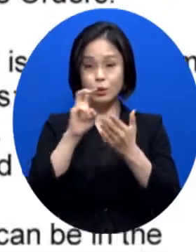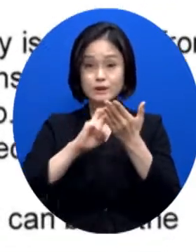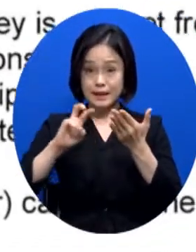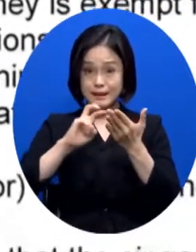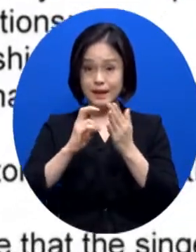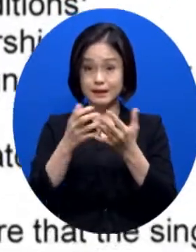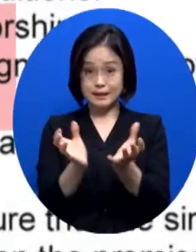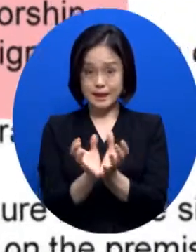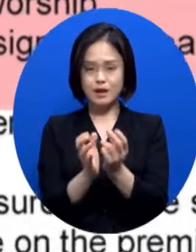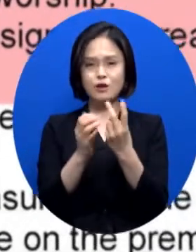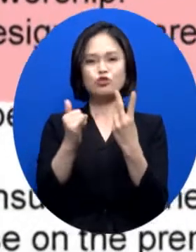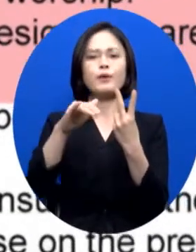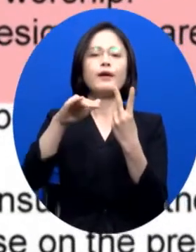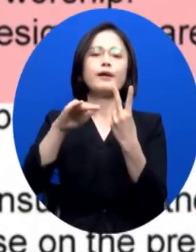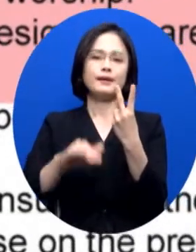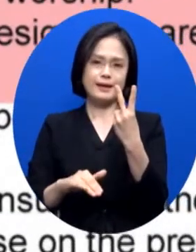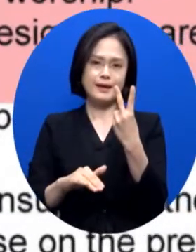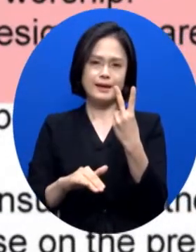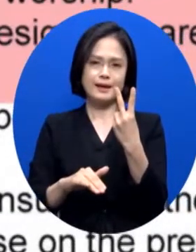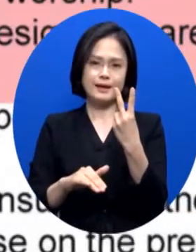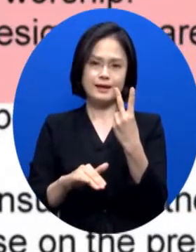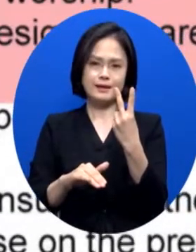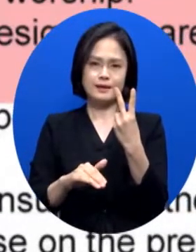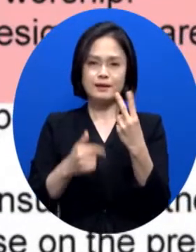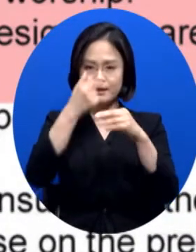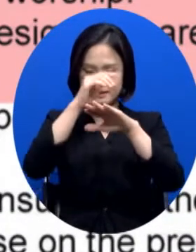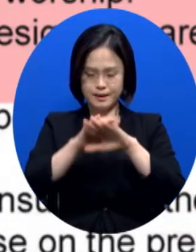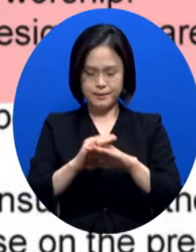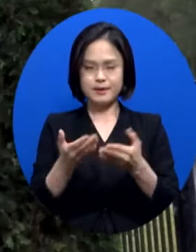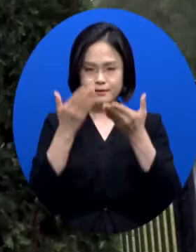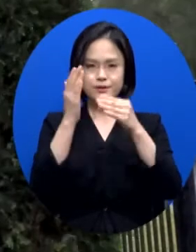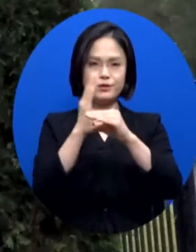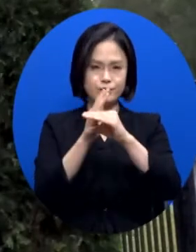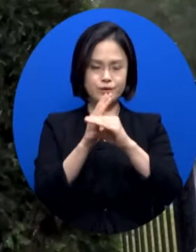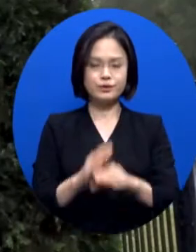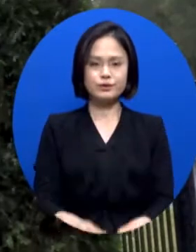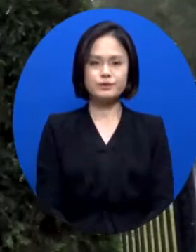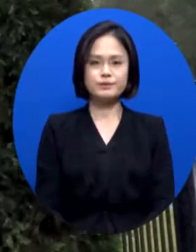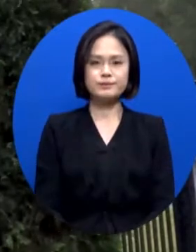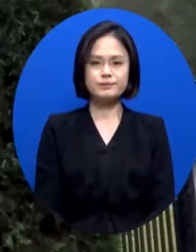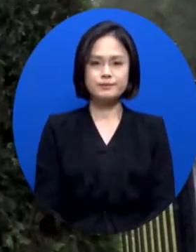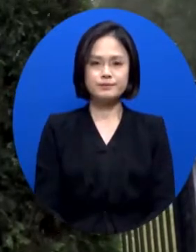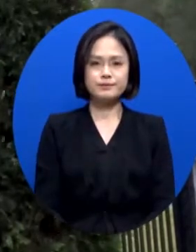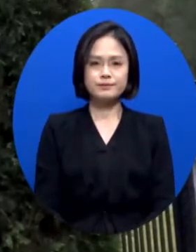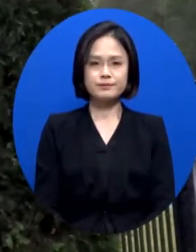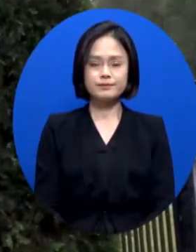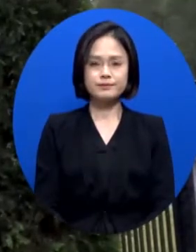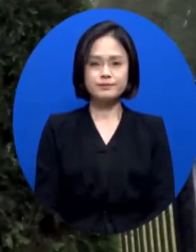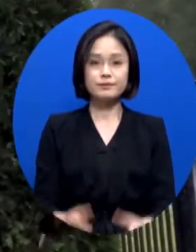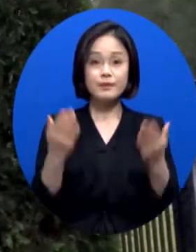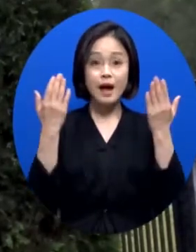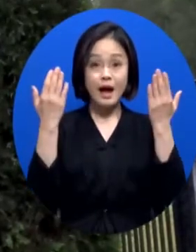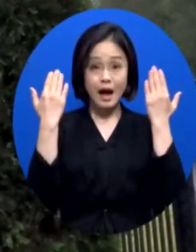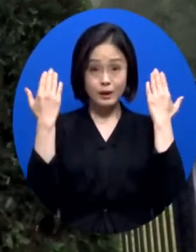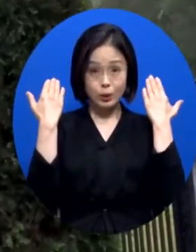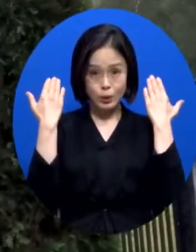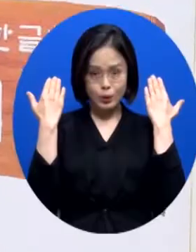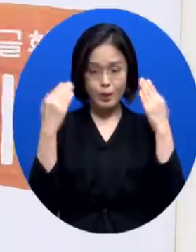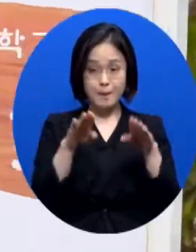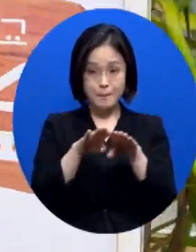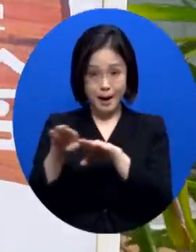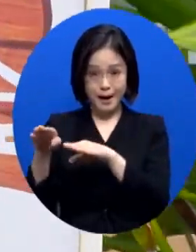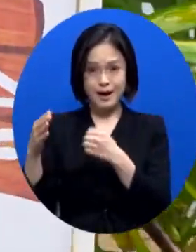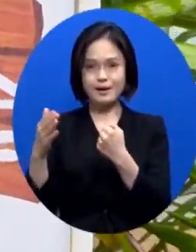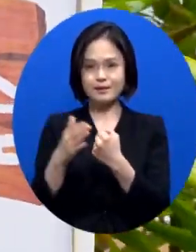보다 엄격한 규제 속에서 온라인 예배를 송출했습니다. 학교 방학을 맞아 겨울 성경학교를 계획하고